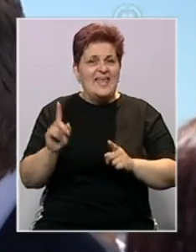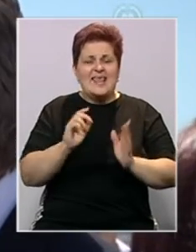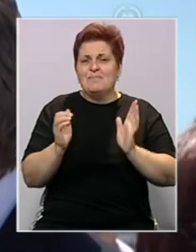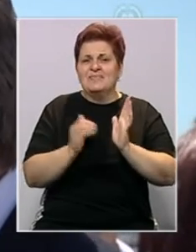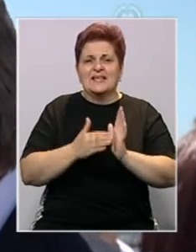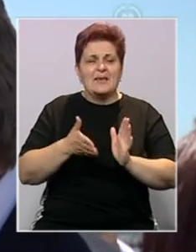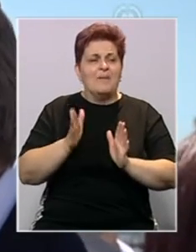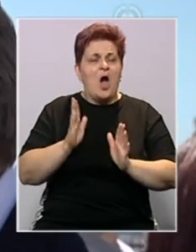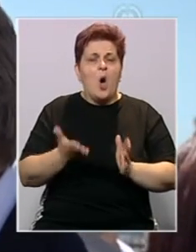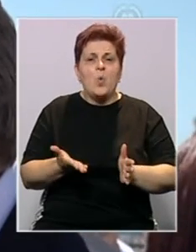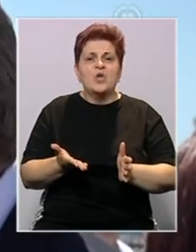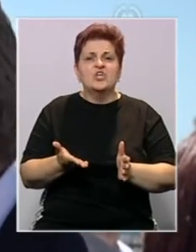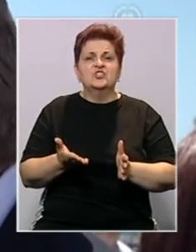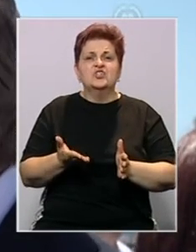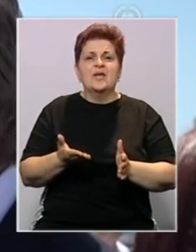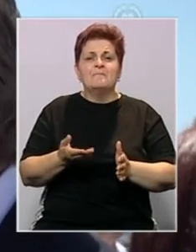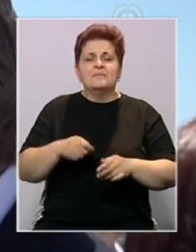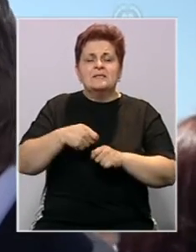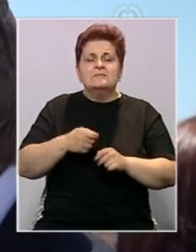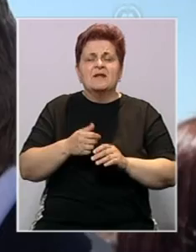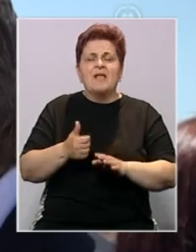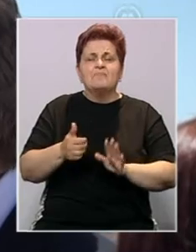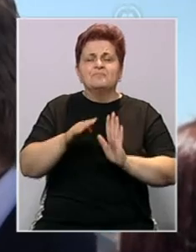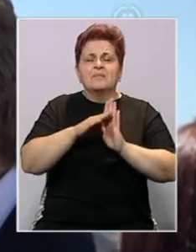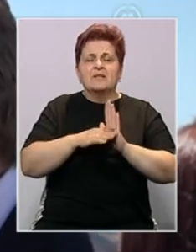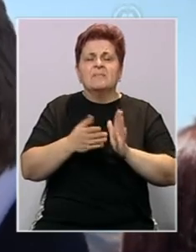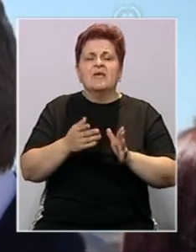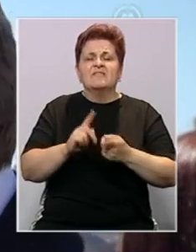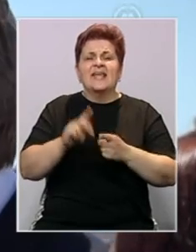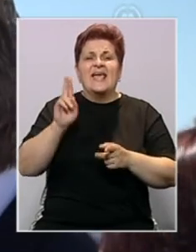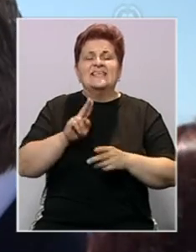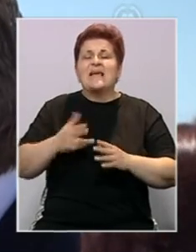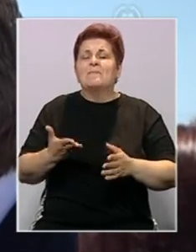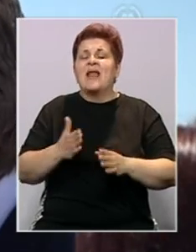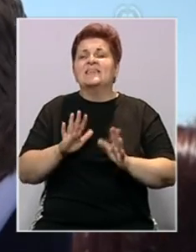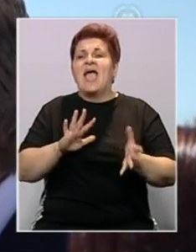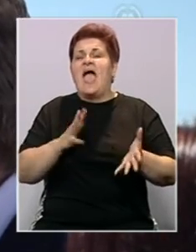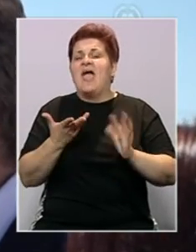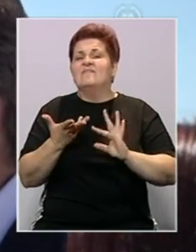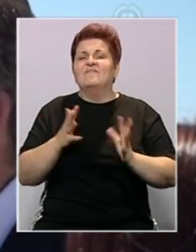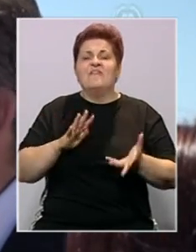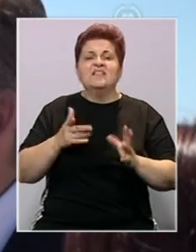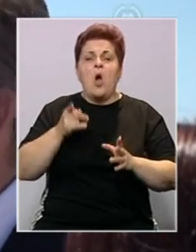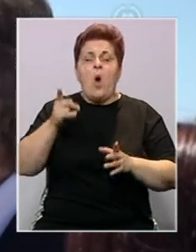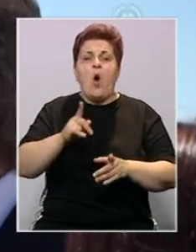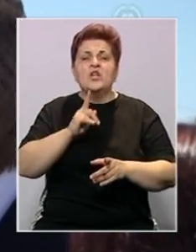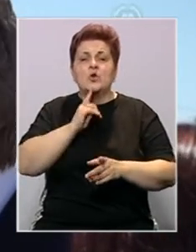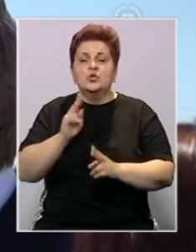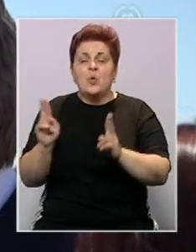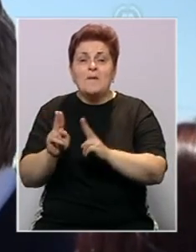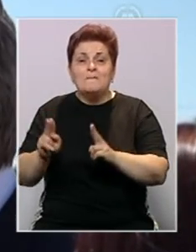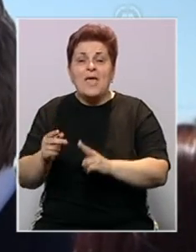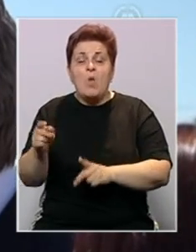trebao iš gledirati ustavu federacije, zabraniti eventualno onima koji čine manjine u